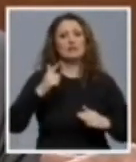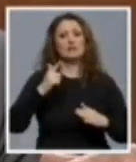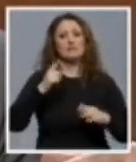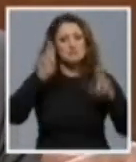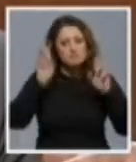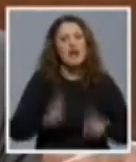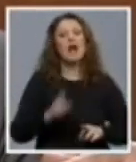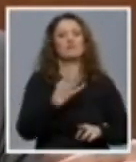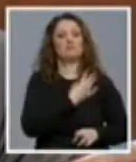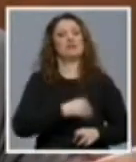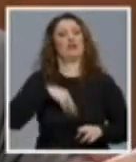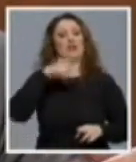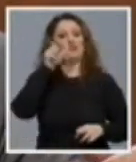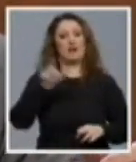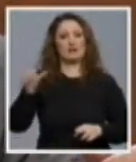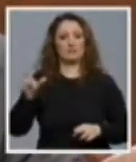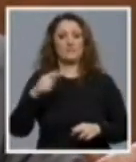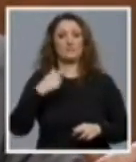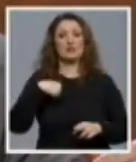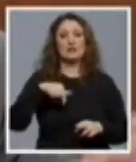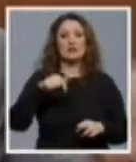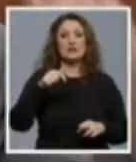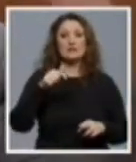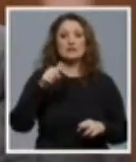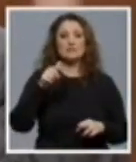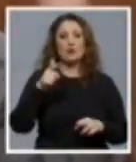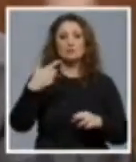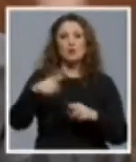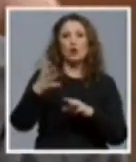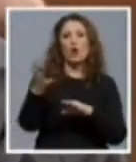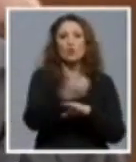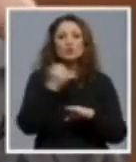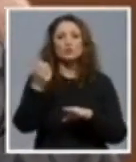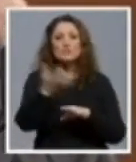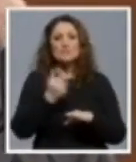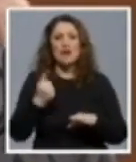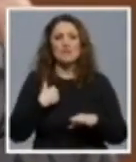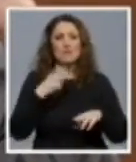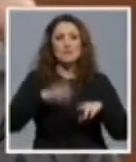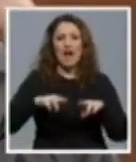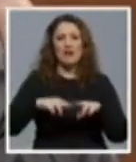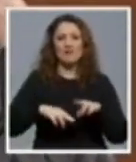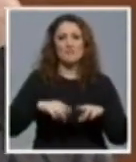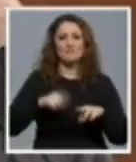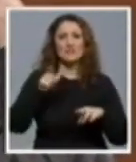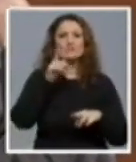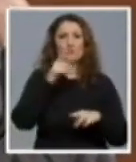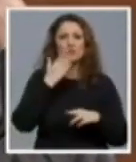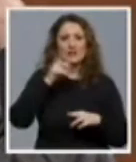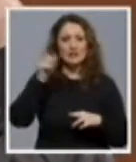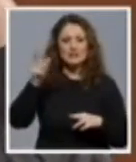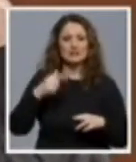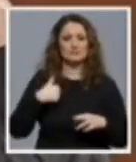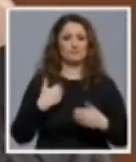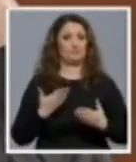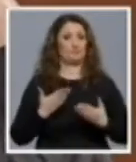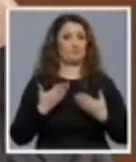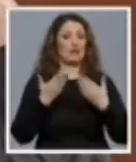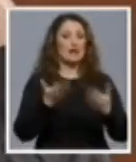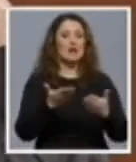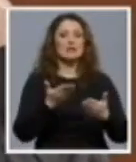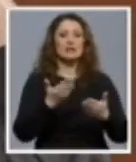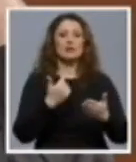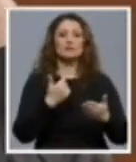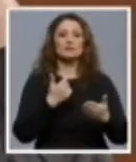Hrvatima. Mi smo zbog oduzimanja prava glasa Hrvatima iz Bih i Svjeljeništva Ustavnom sudu podnijeli prijedlog za ocijenu ustavnosti te